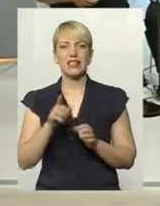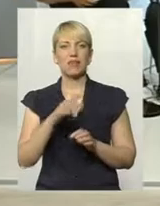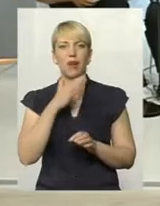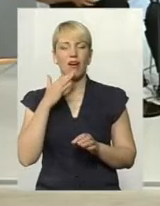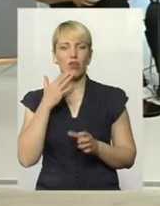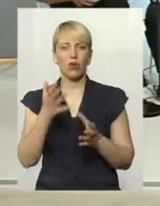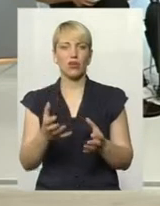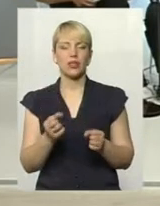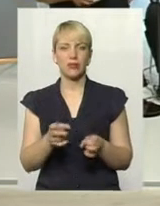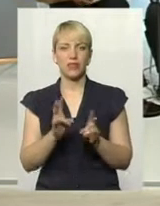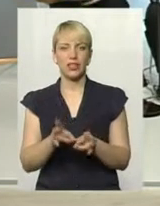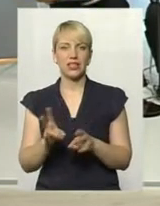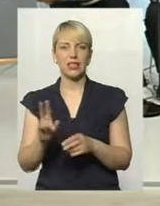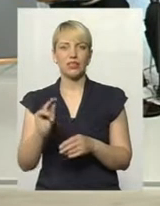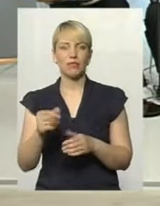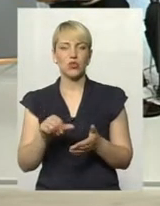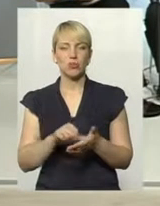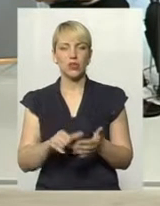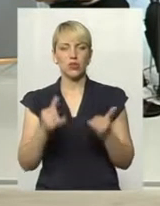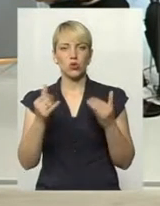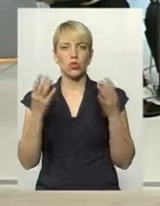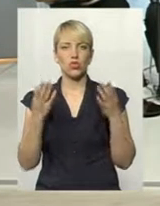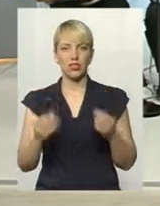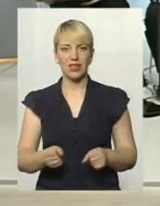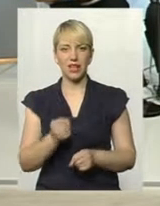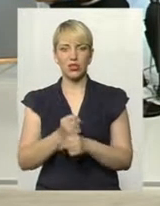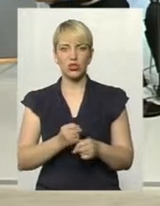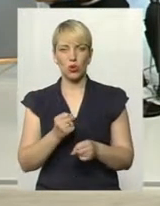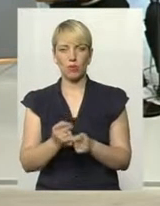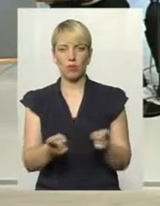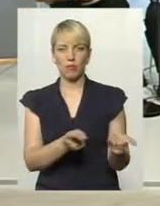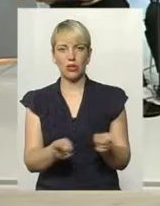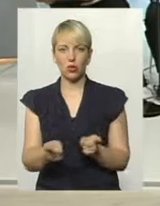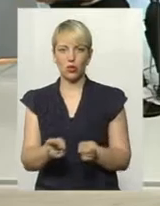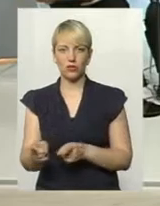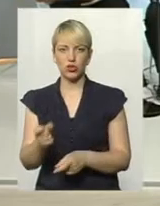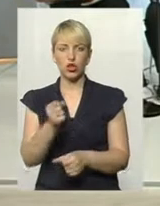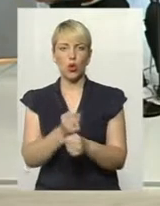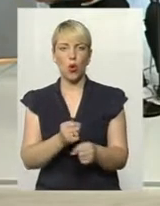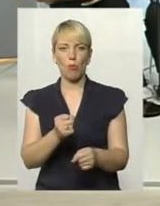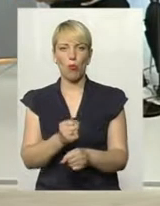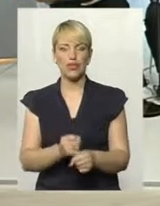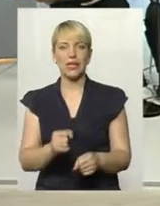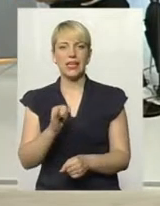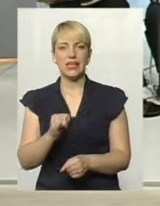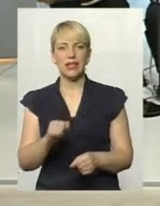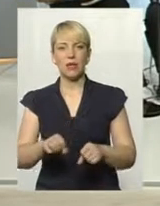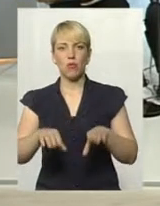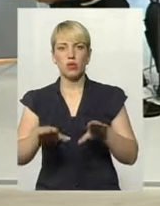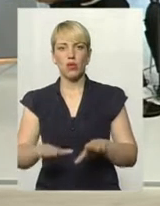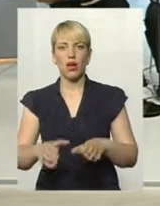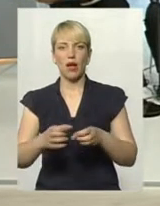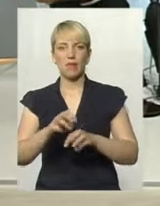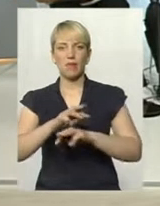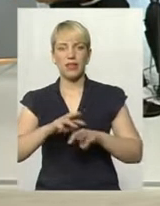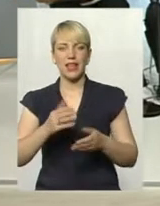На сьогоднішній день зроблено ряд підготовчих робіт, і вже постанова Кам'яна